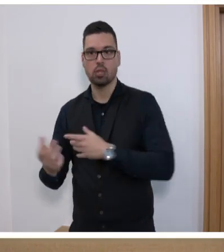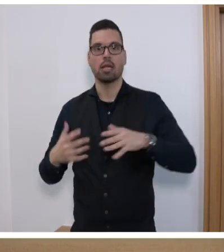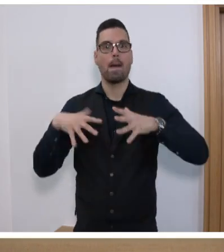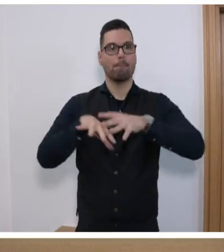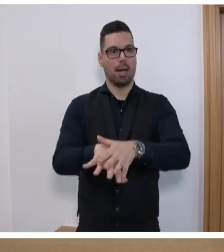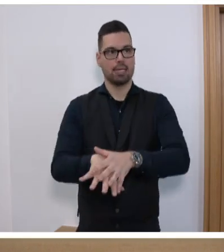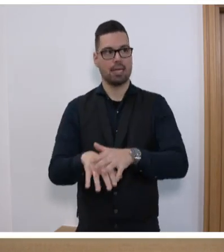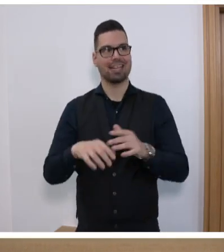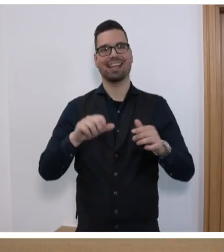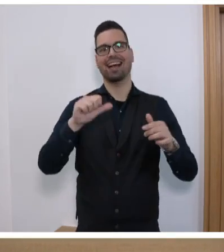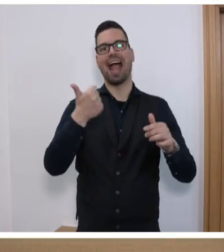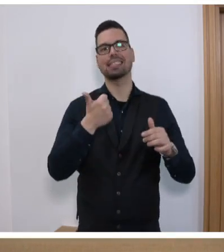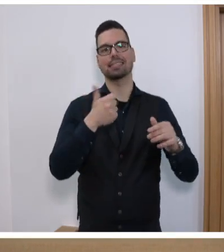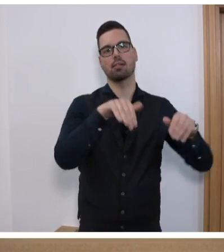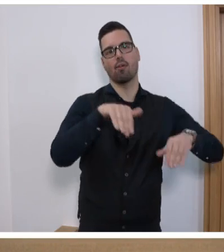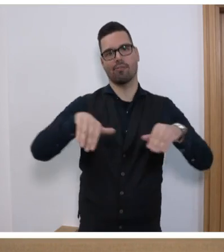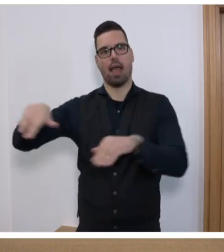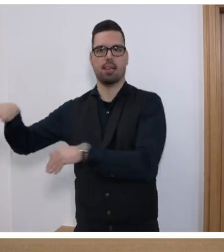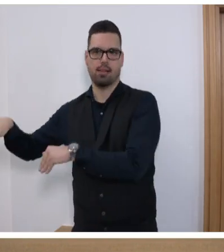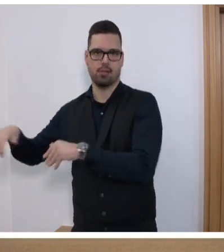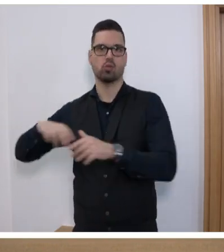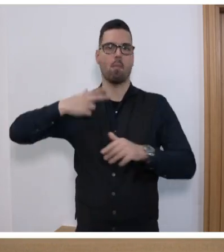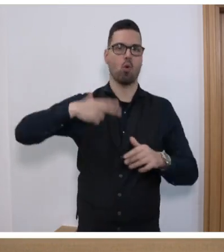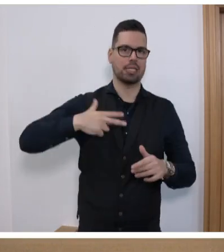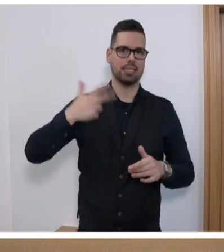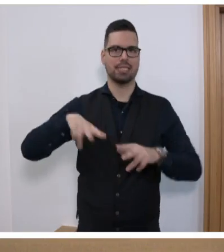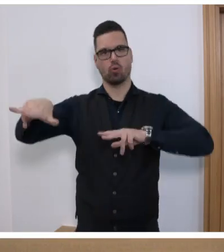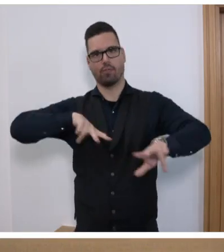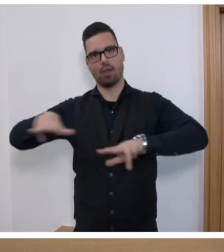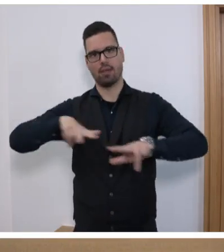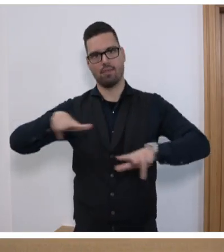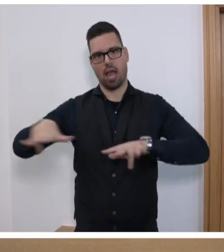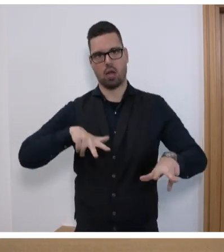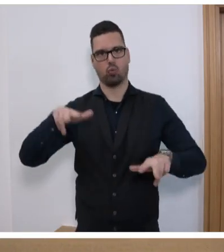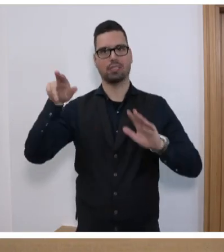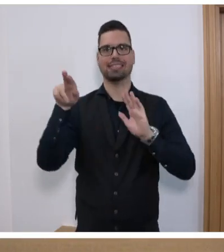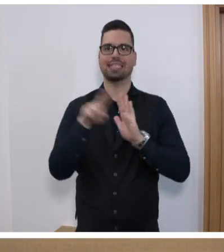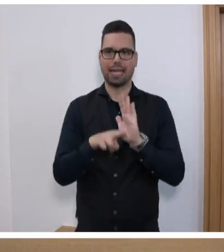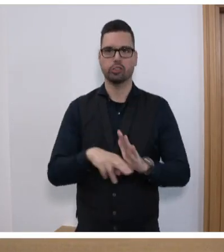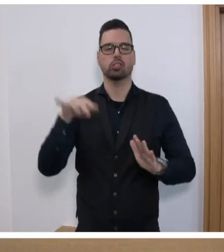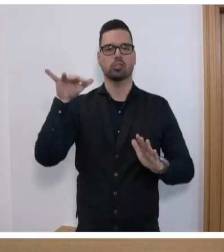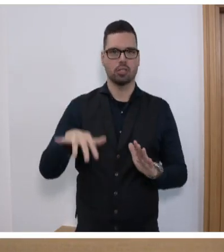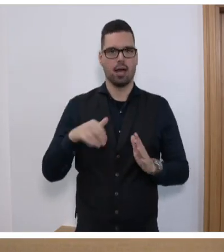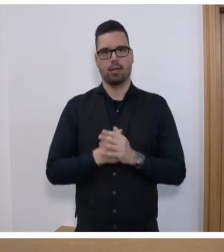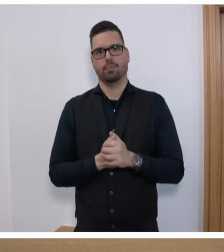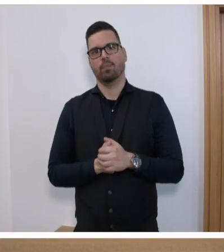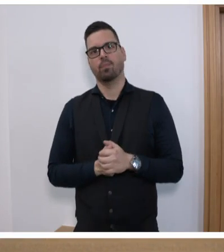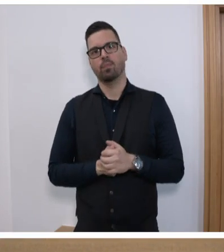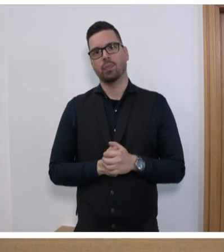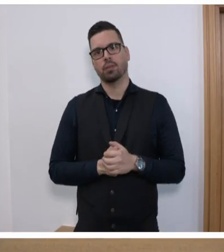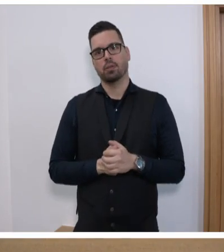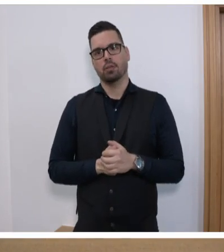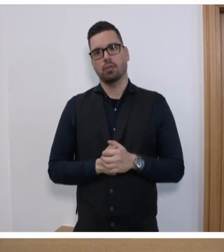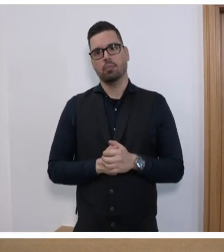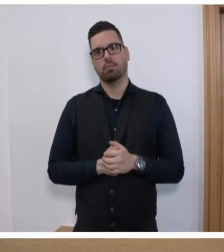einzelfallbezogenen Flexibilisierung und Modernisierung des Verfahrensrechts geleistet werden. In seinem